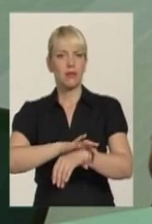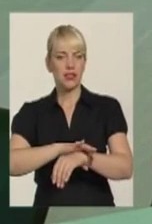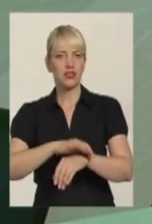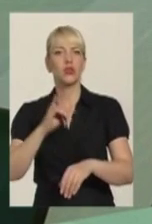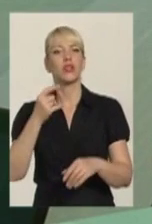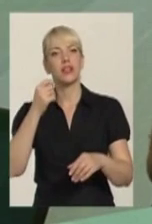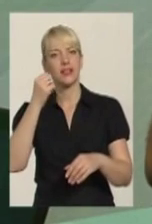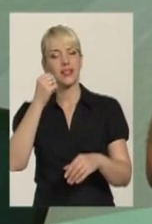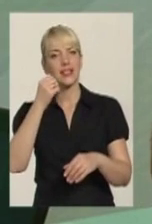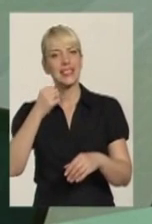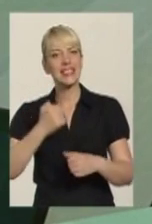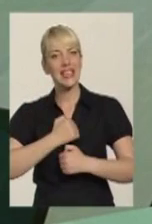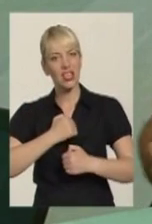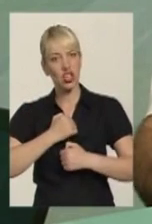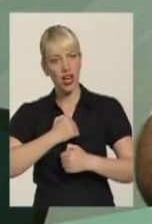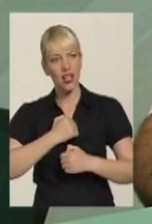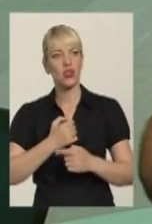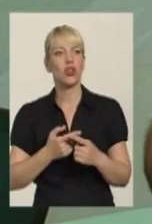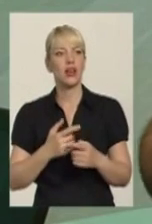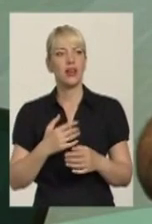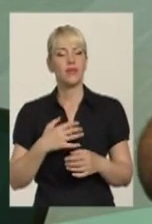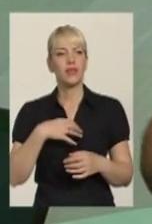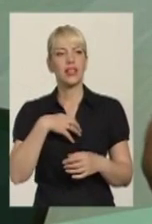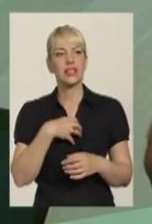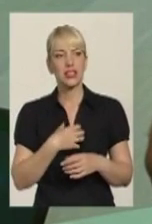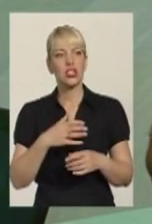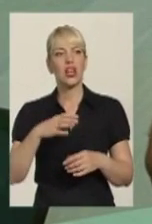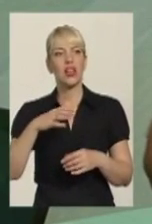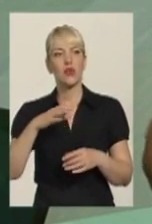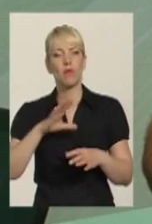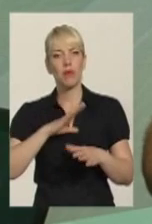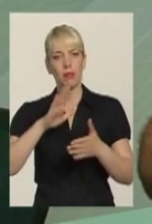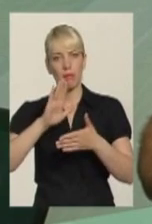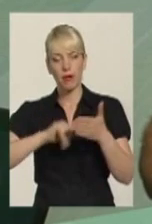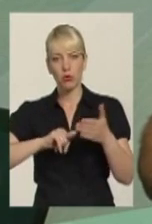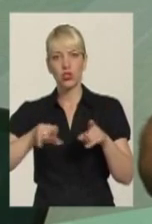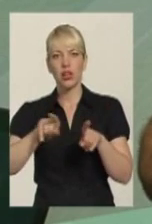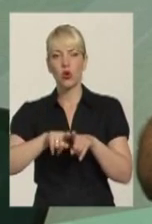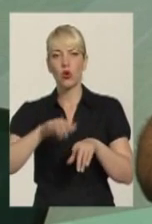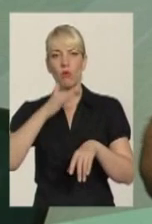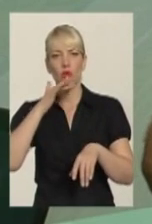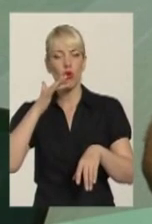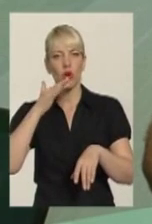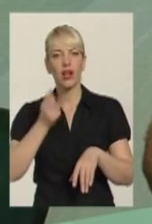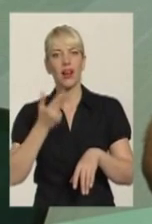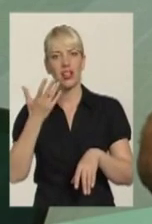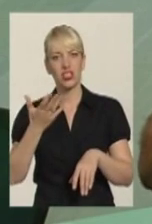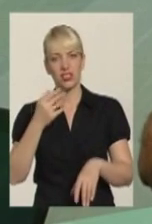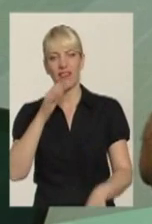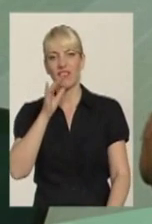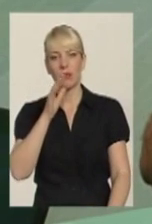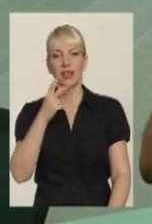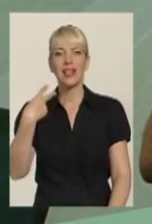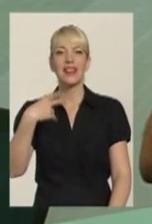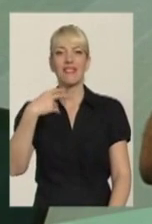к сожалению, може, було пропущене багато кількість років, може, лет двадцять, коли